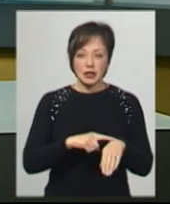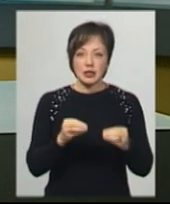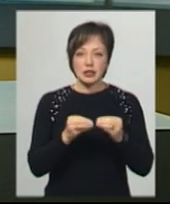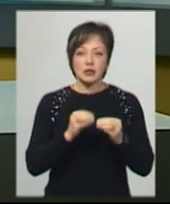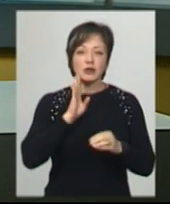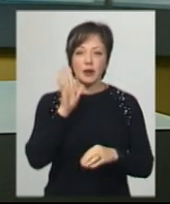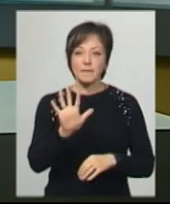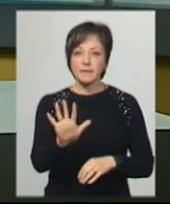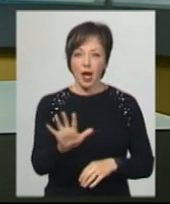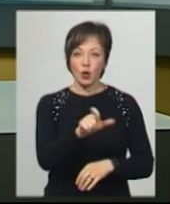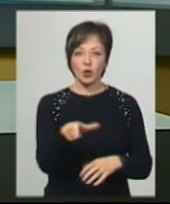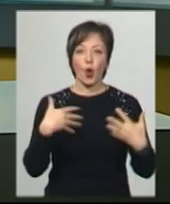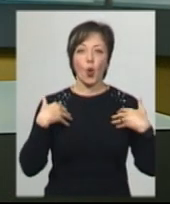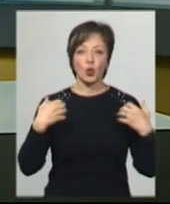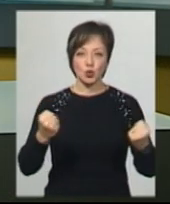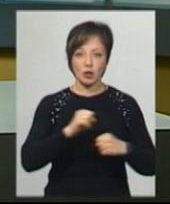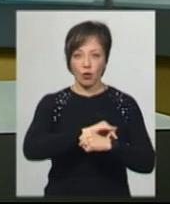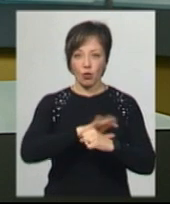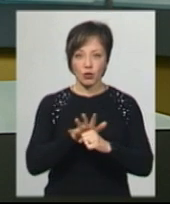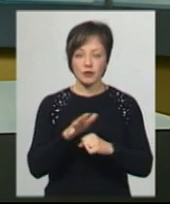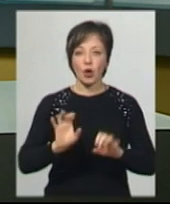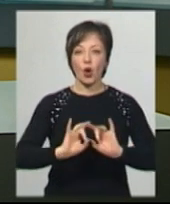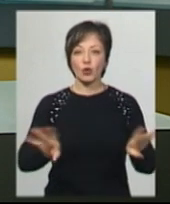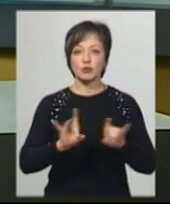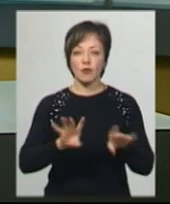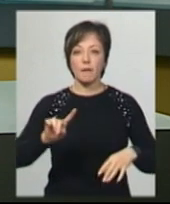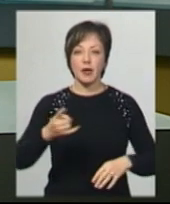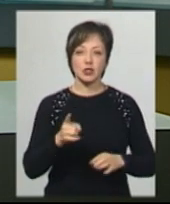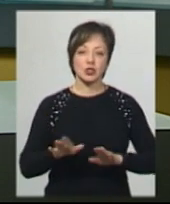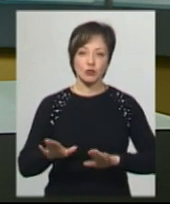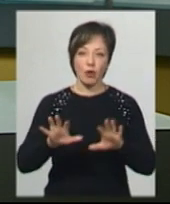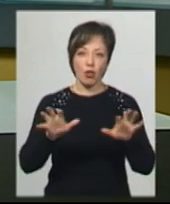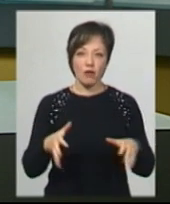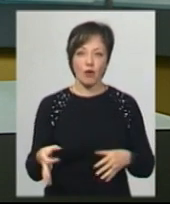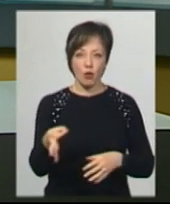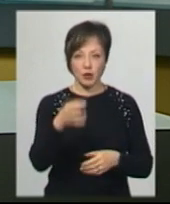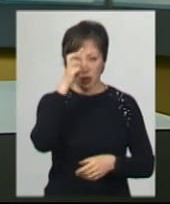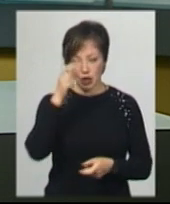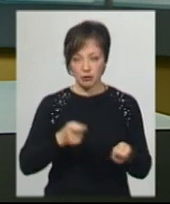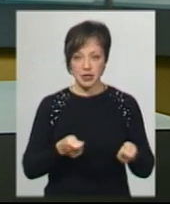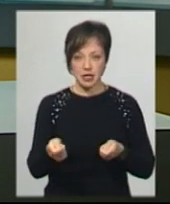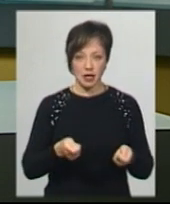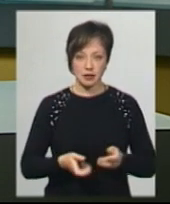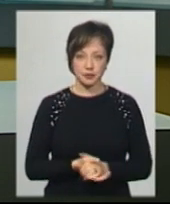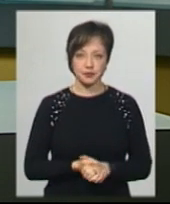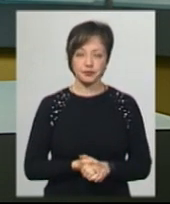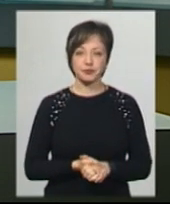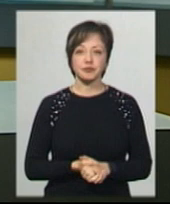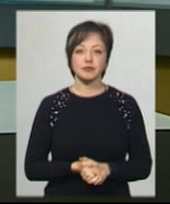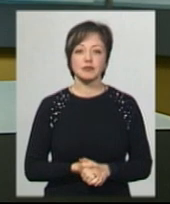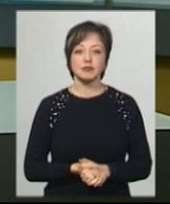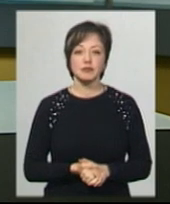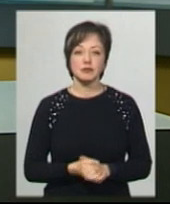пацієнтів одужали від ковід-19. Про це Суспільному розповів перший заступник голови облдержадміністрації Роман Примуш із